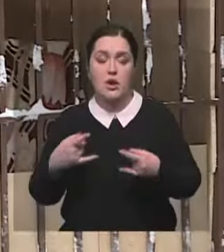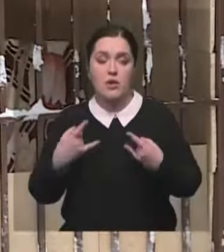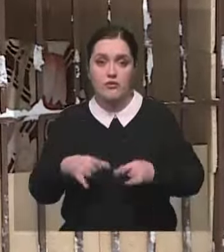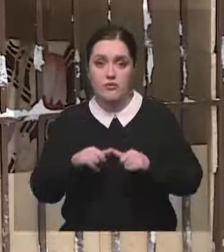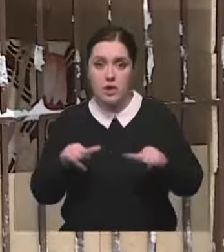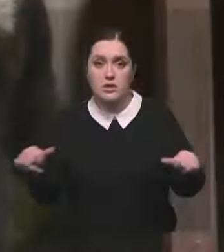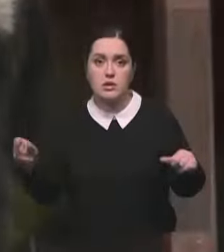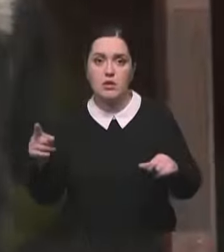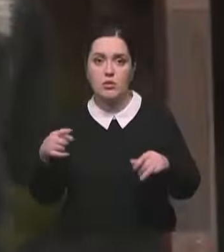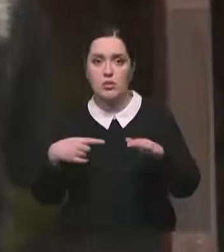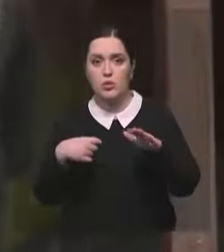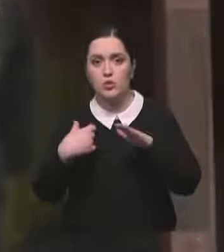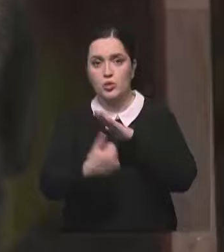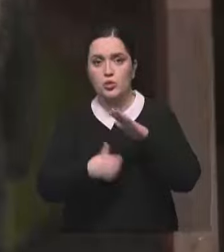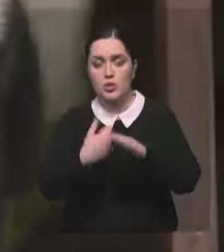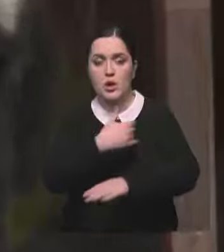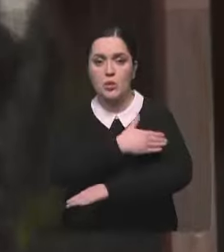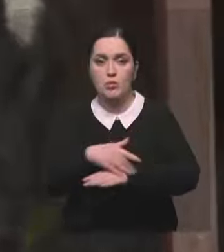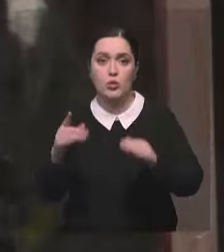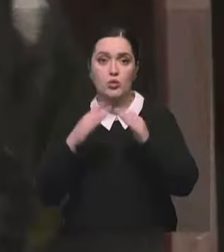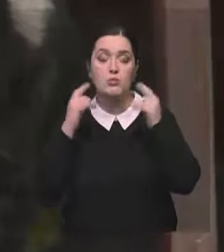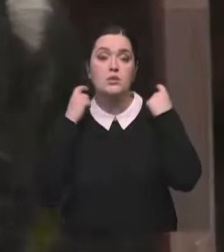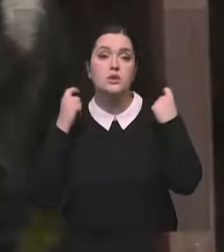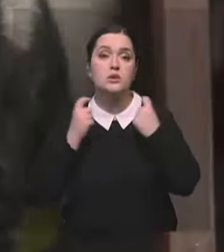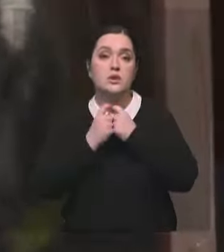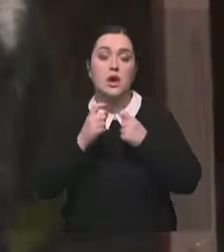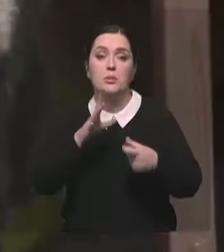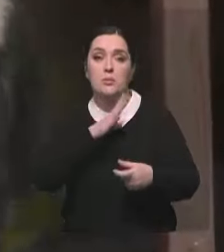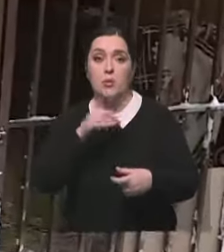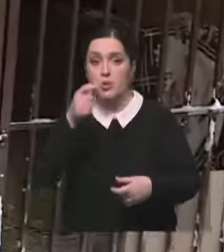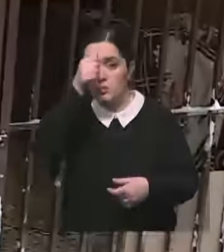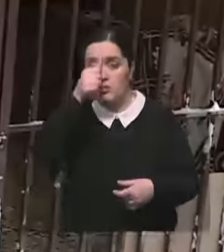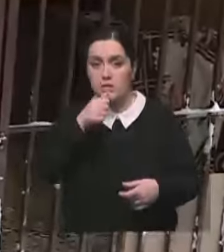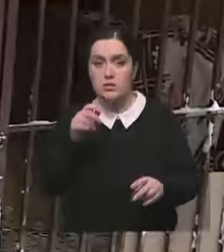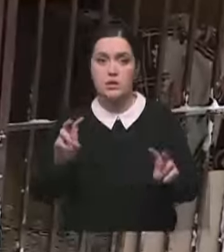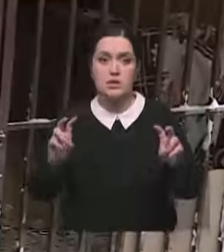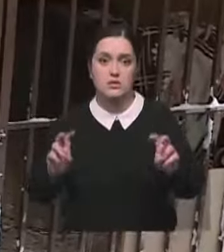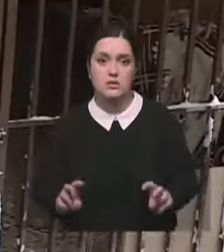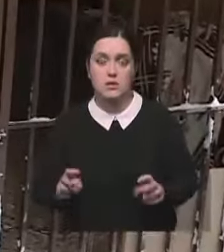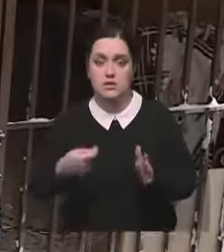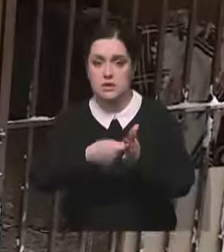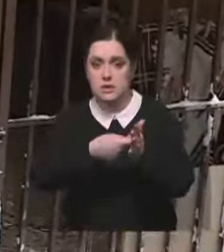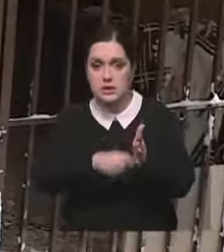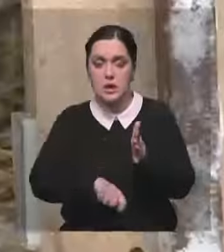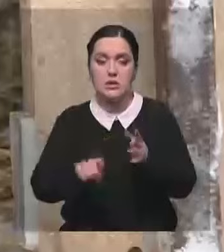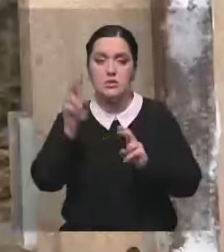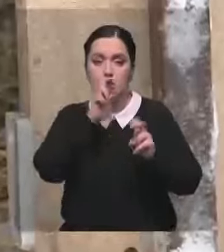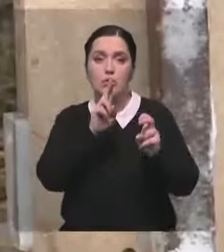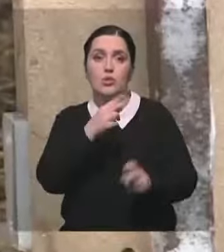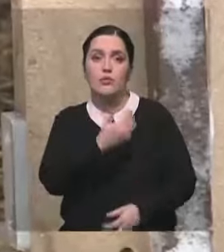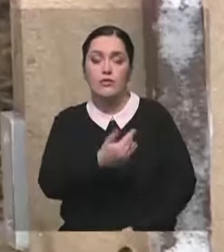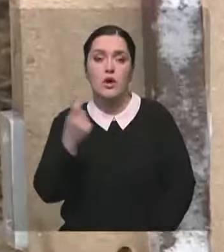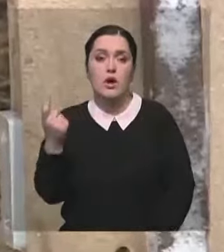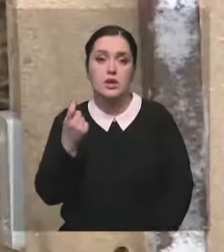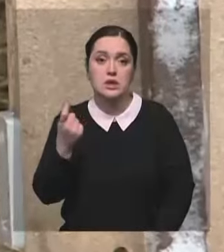города, пугая прохожих. Пес домашний у него был ошейней. Уже месяц казахский волкодав сидит в питомнике в заперти, а волонтеры ищут хозяина.